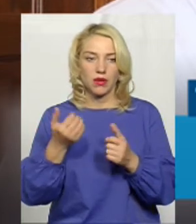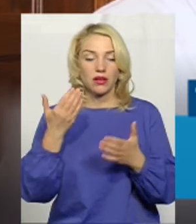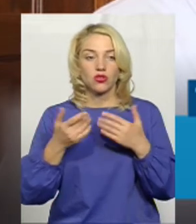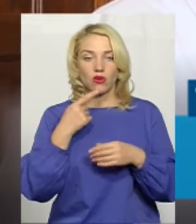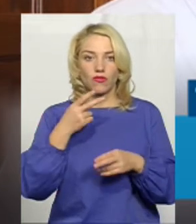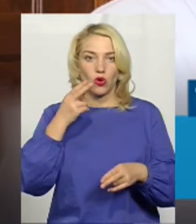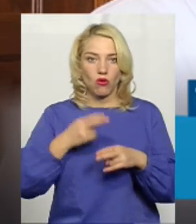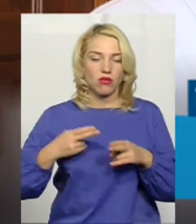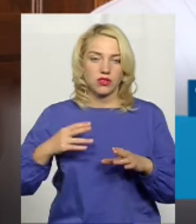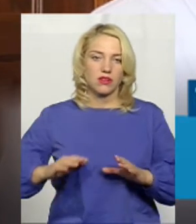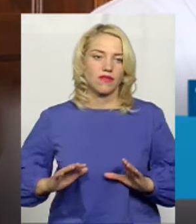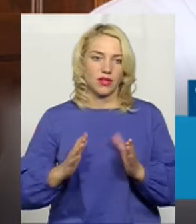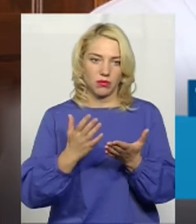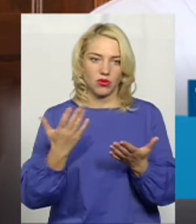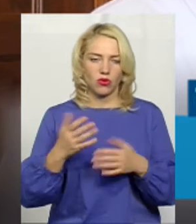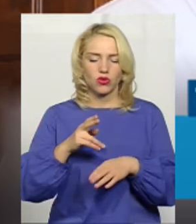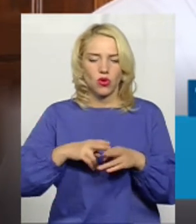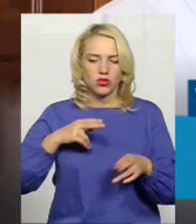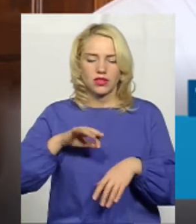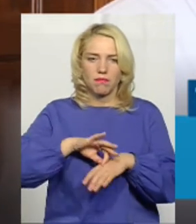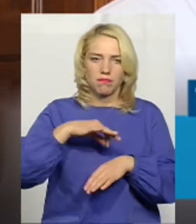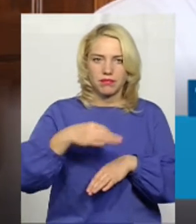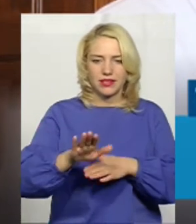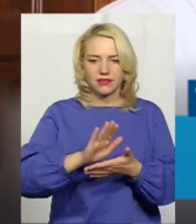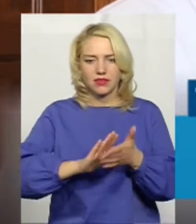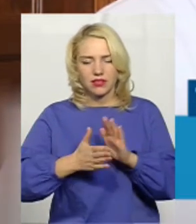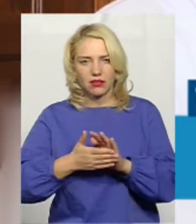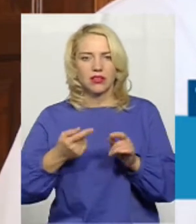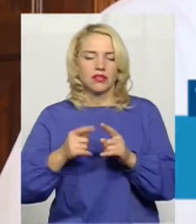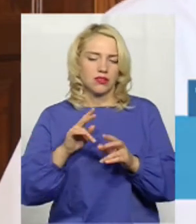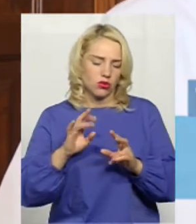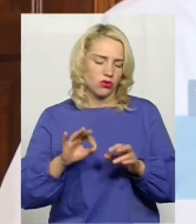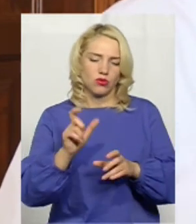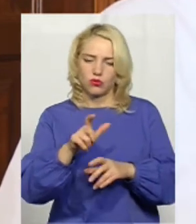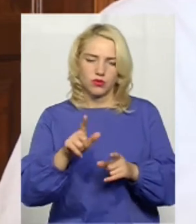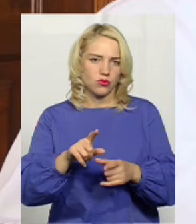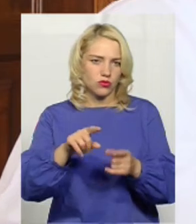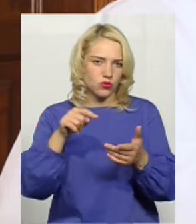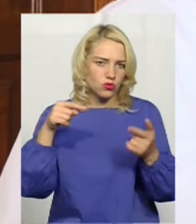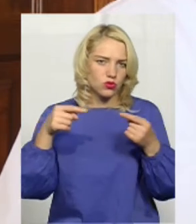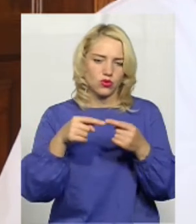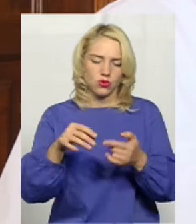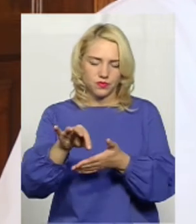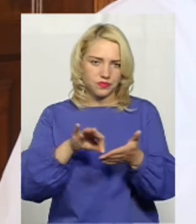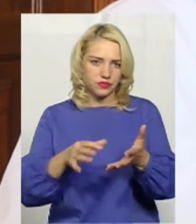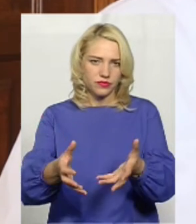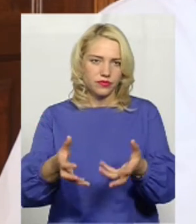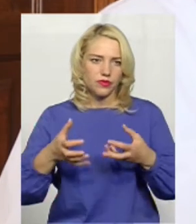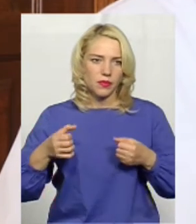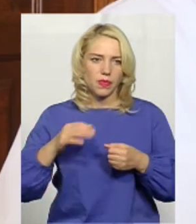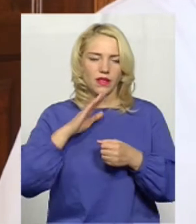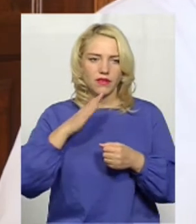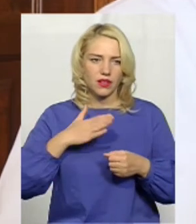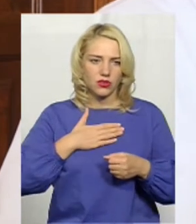про гострий якийсь випадок або гострий біль або гострий стан, тоді такі пацієнти однозначно приймаються нашими спеціалістами в